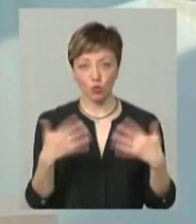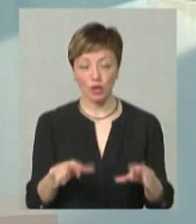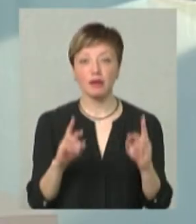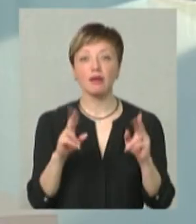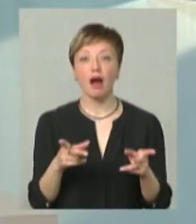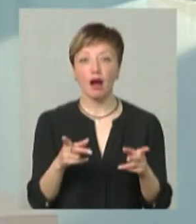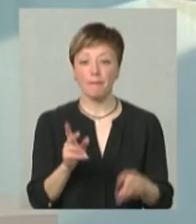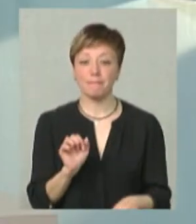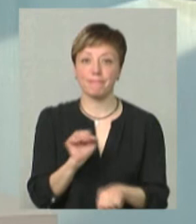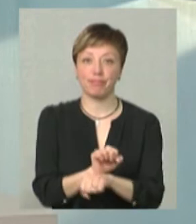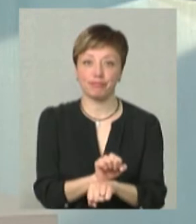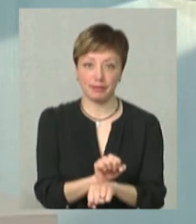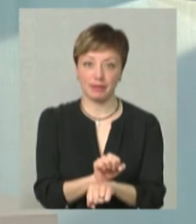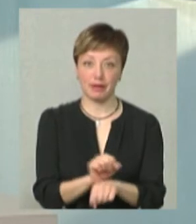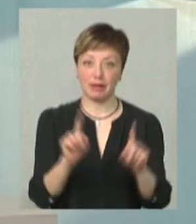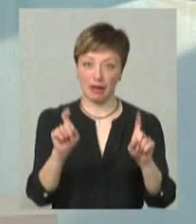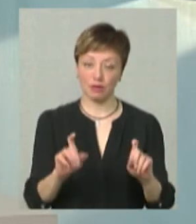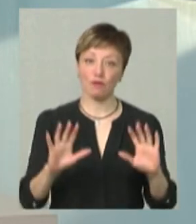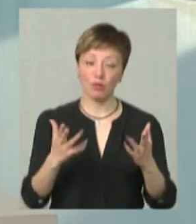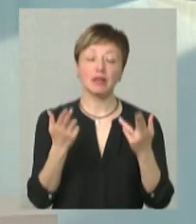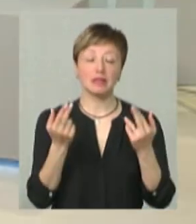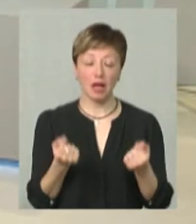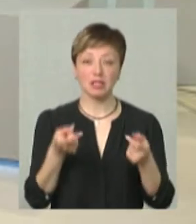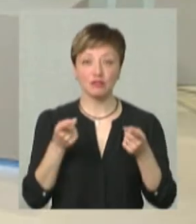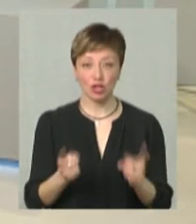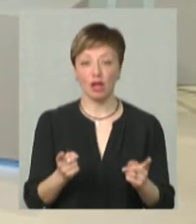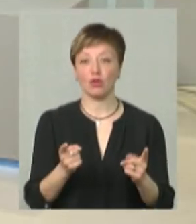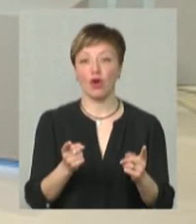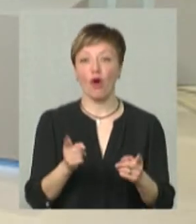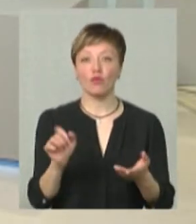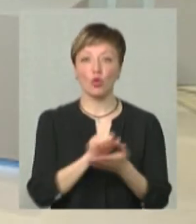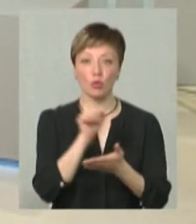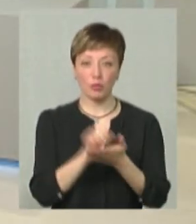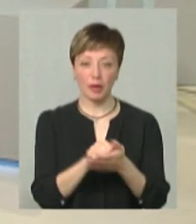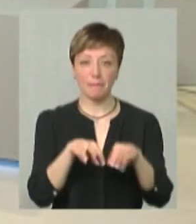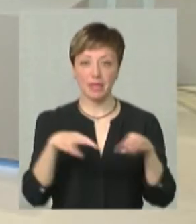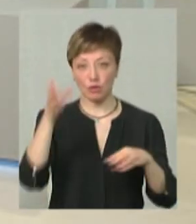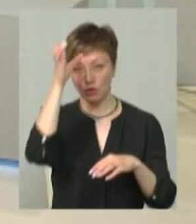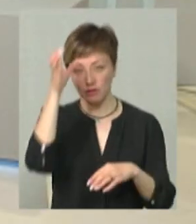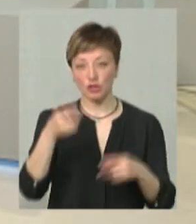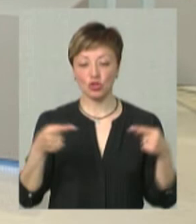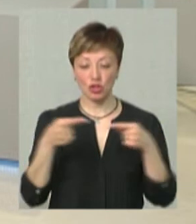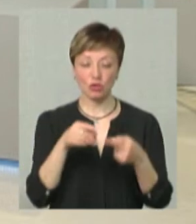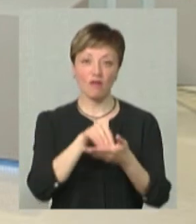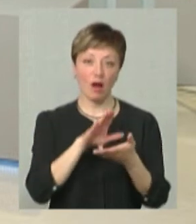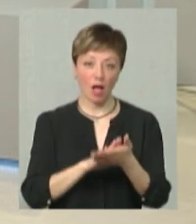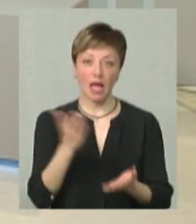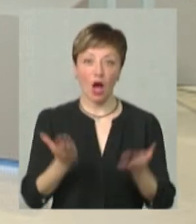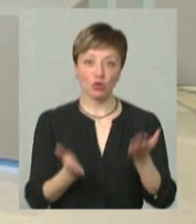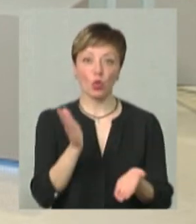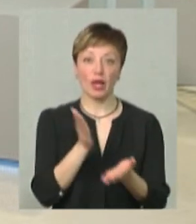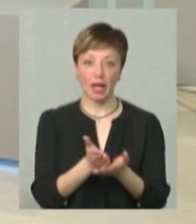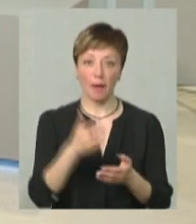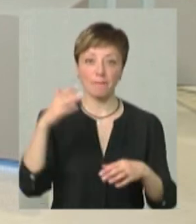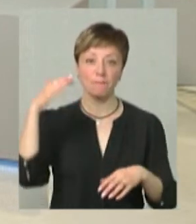переривання складання тесту на випадок? Так, звичайно. В нормативних документах Міністерства освіти чітко вказано, що якщо є